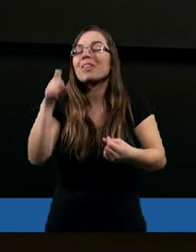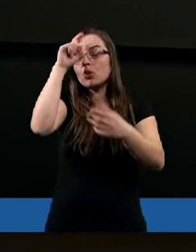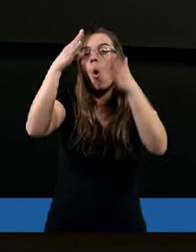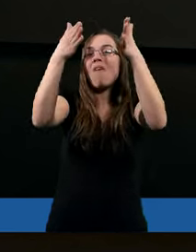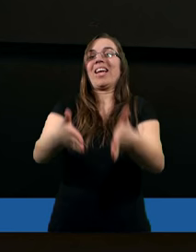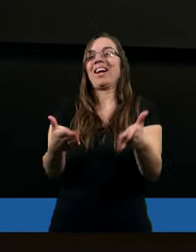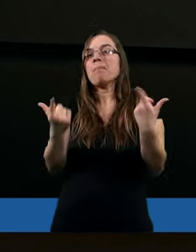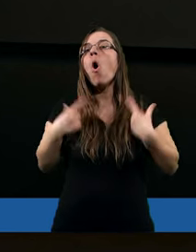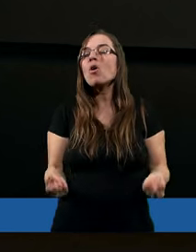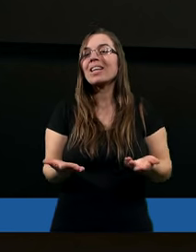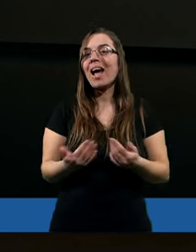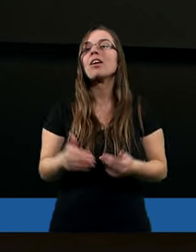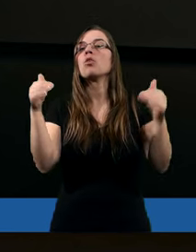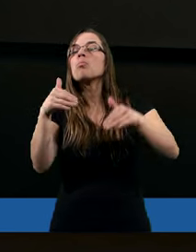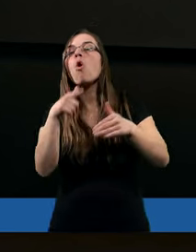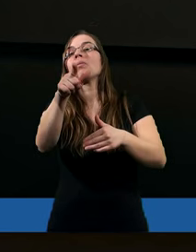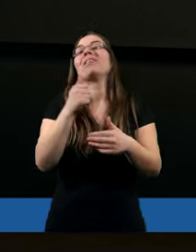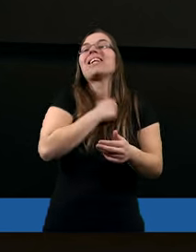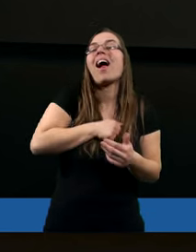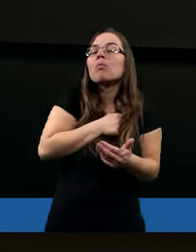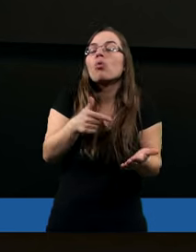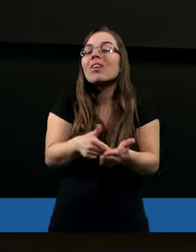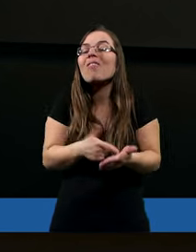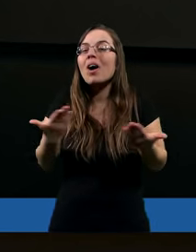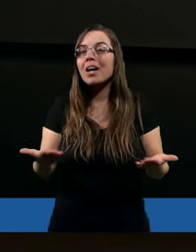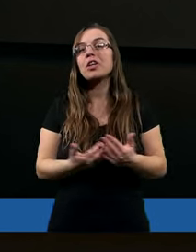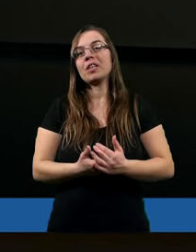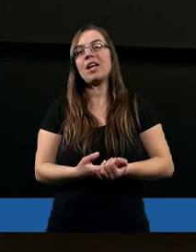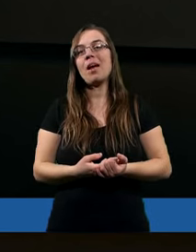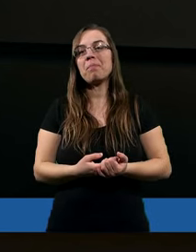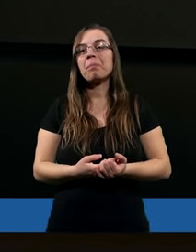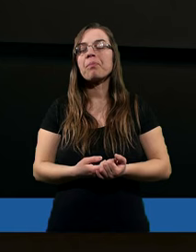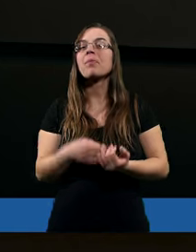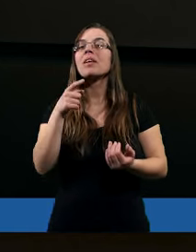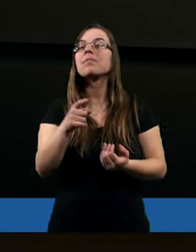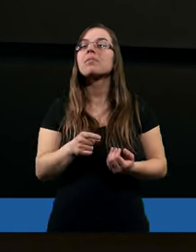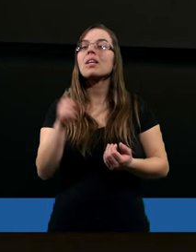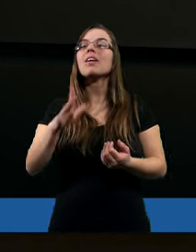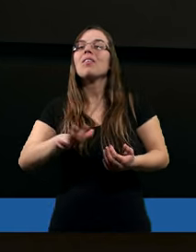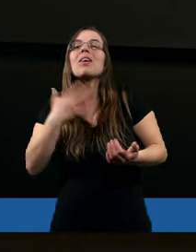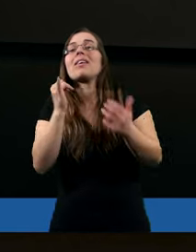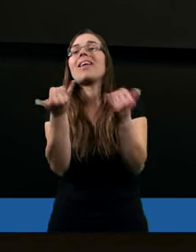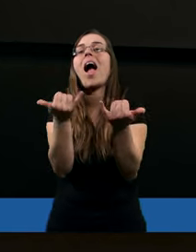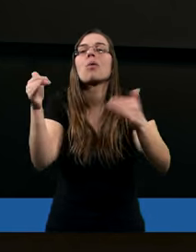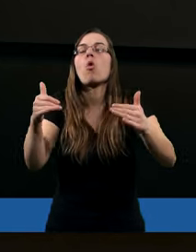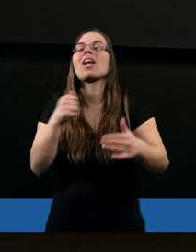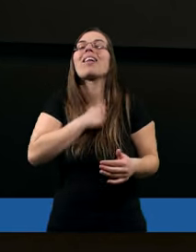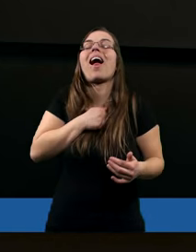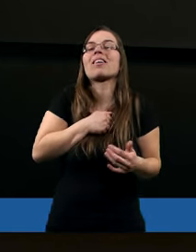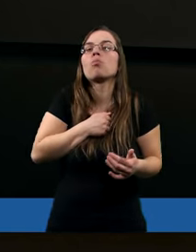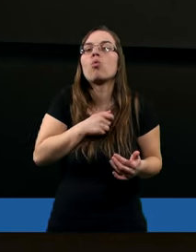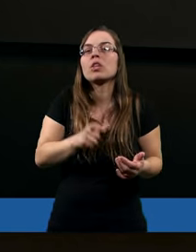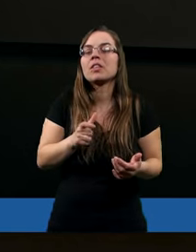Więc jeżeli możemy go zasmucić, to, jak on się wydaje, jak możemy zasmucić?